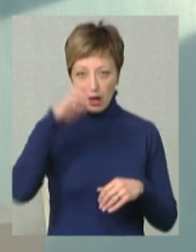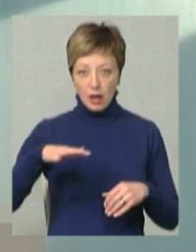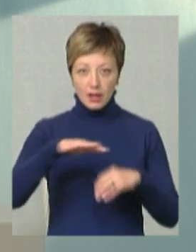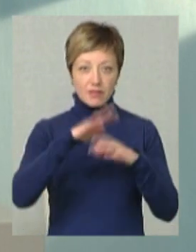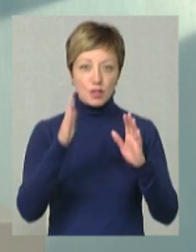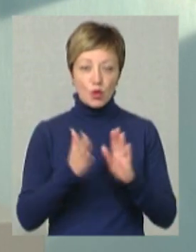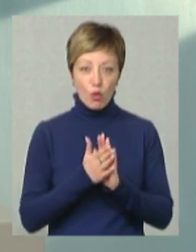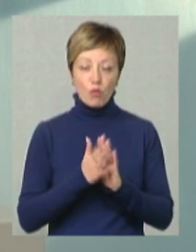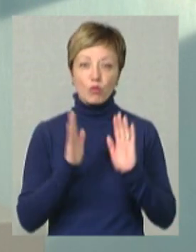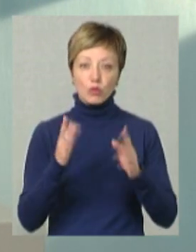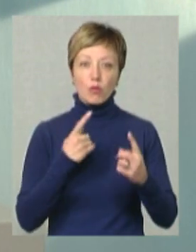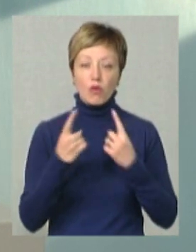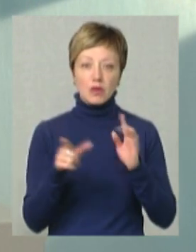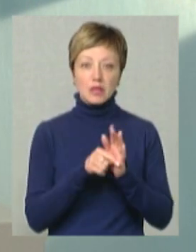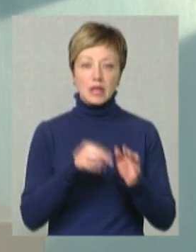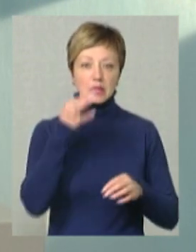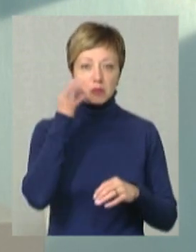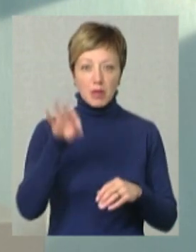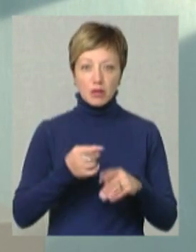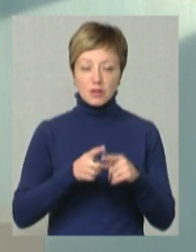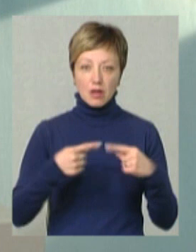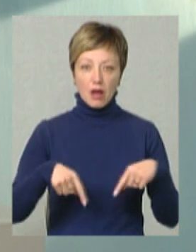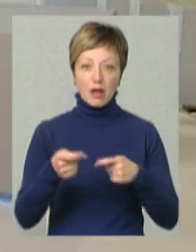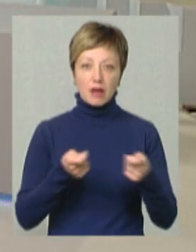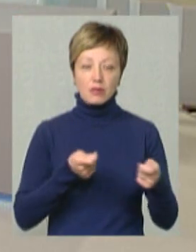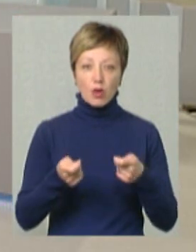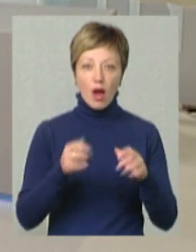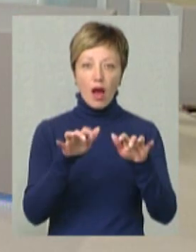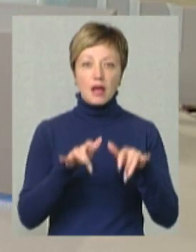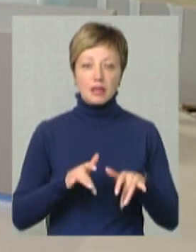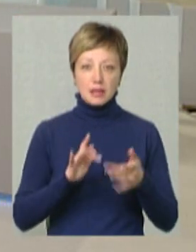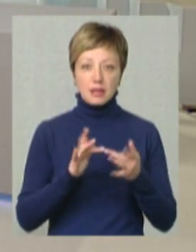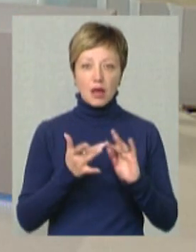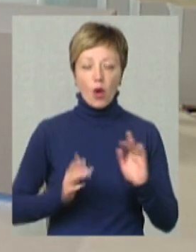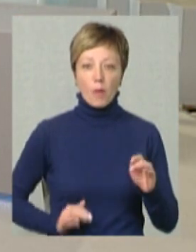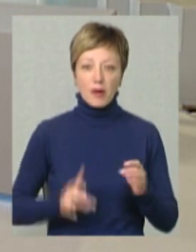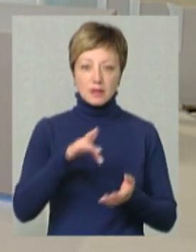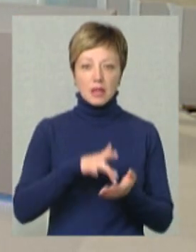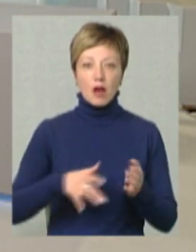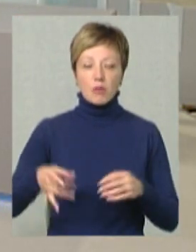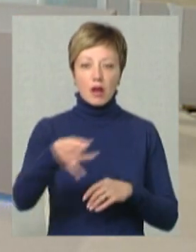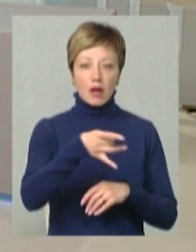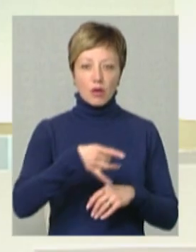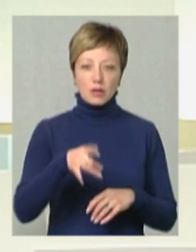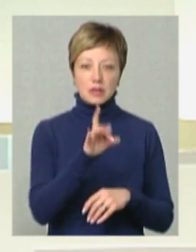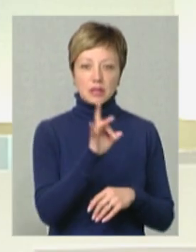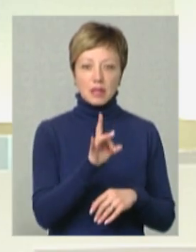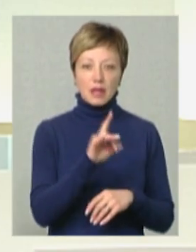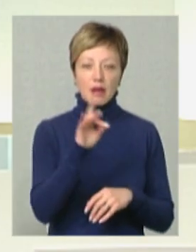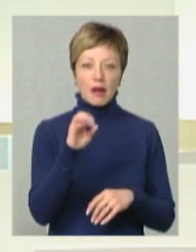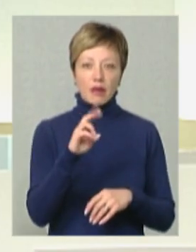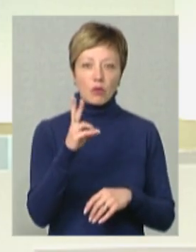в цілому, будемо говорити з експертом у цій галузі, керівником ІТ-компанії у центральному регіоні Сергієм Ричком.